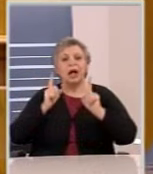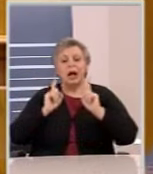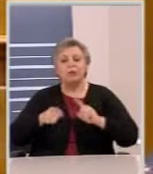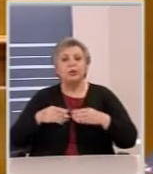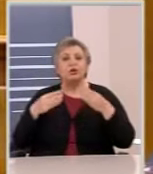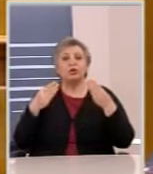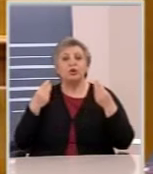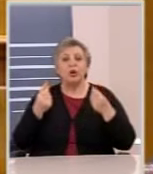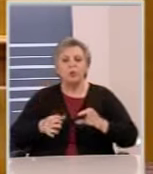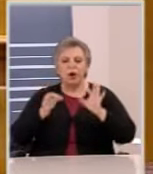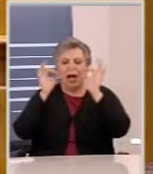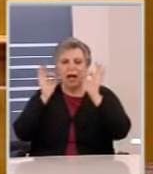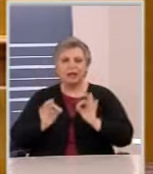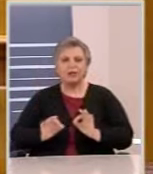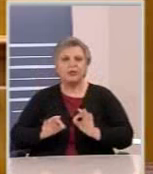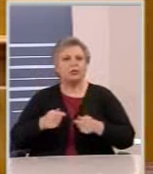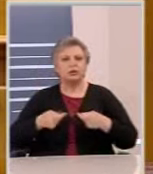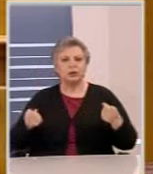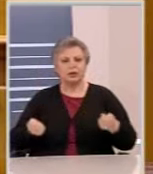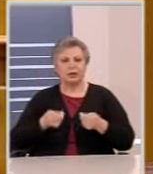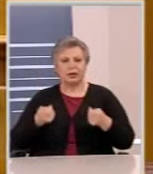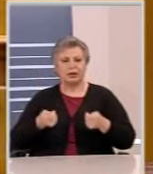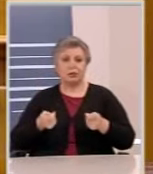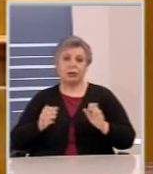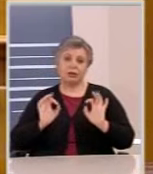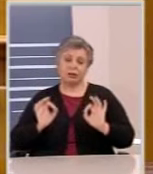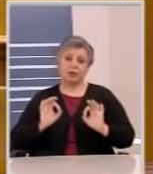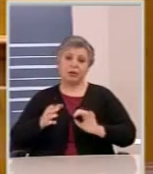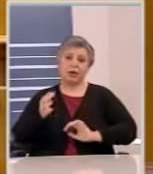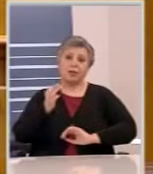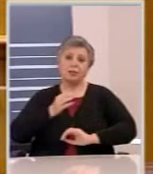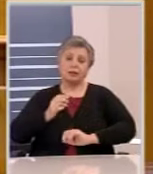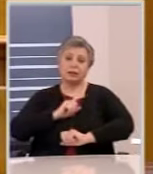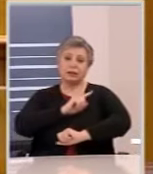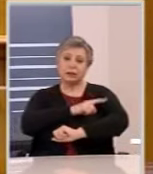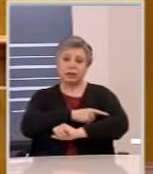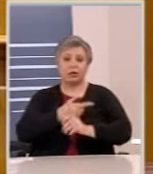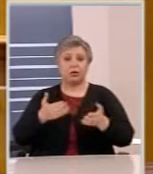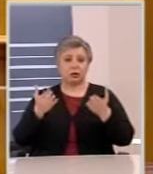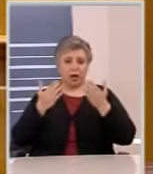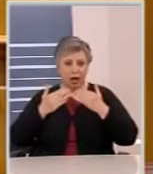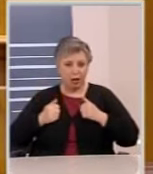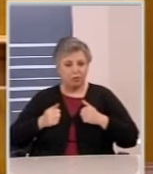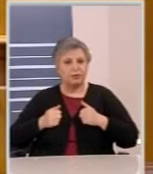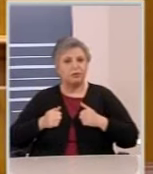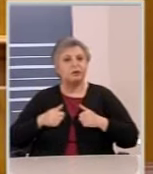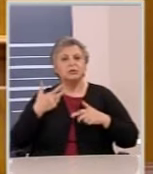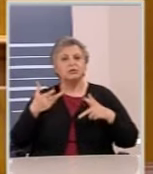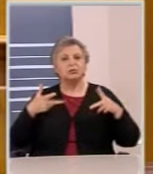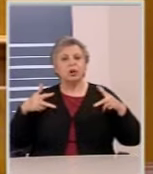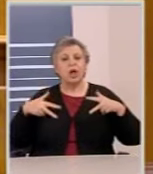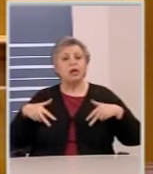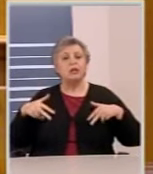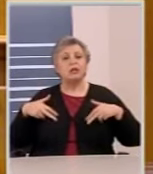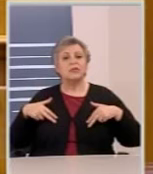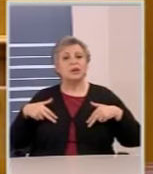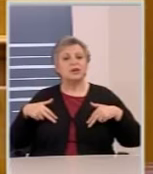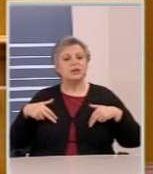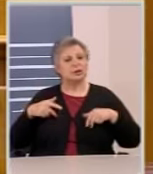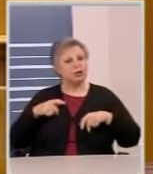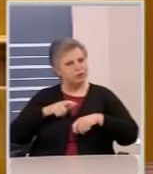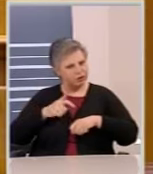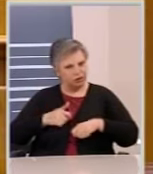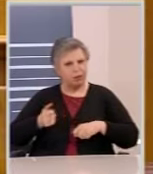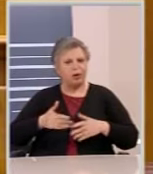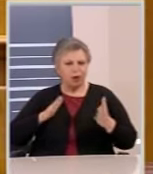βεβαίως ανίκανη μια κυβέρνηση η οποία παρά τις δυσκολίες, που είναι